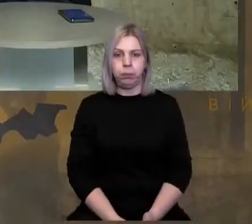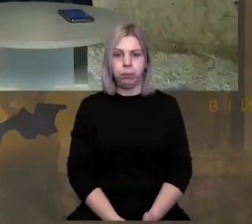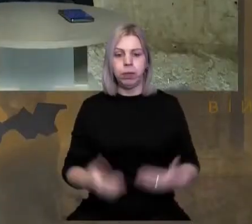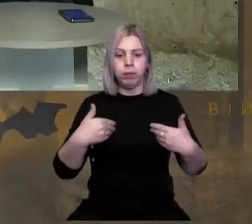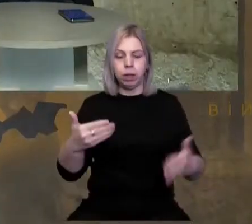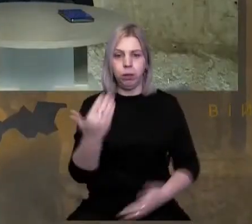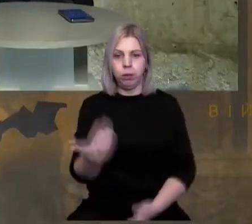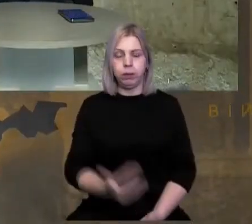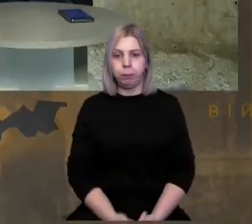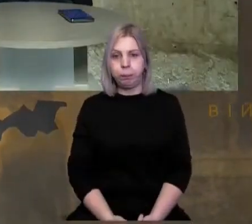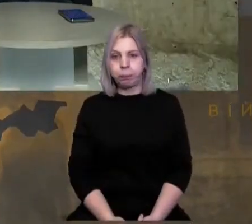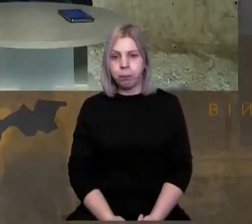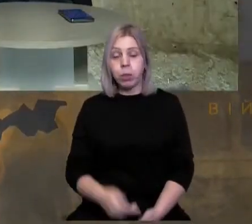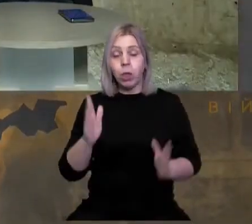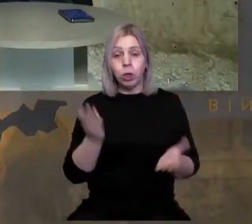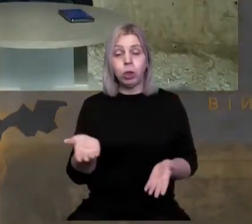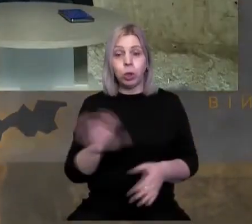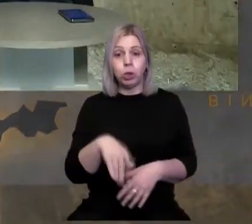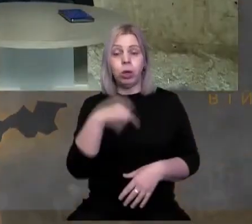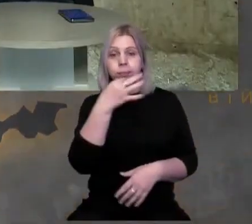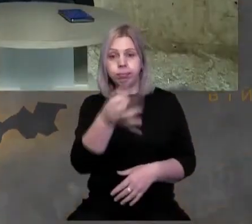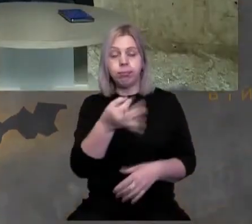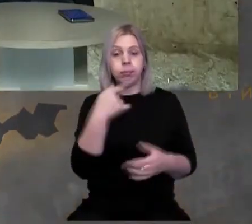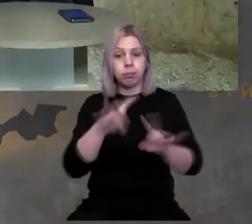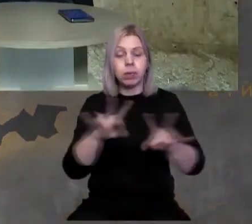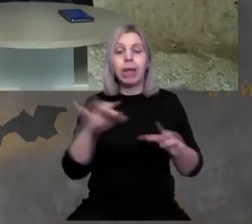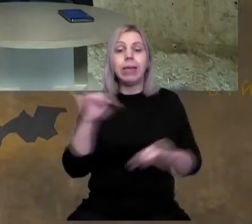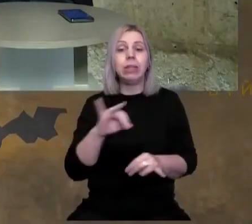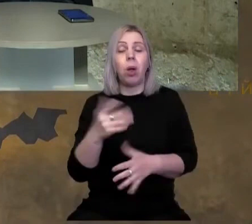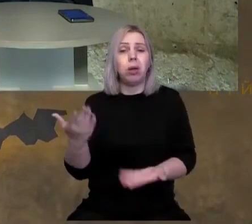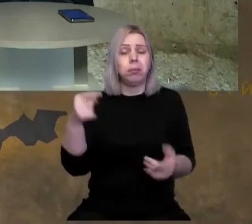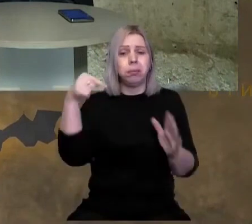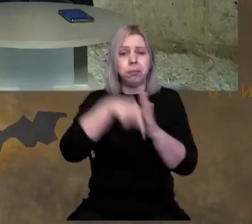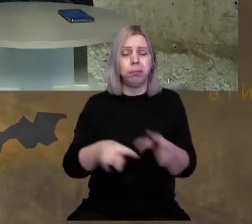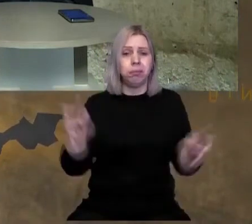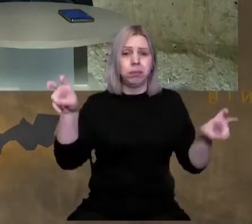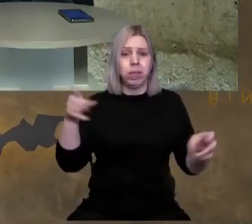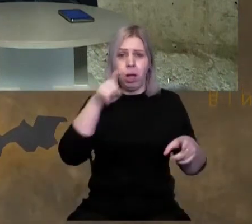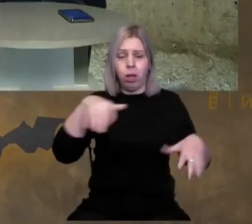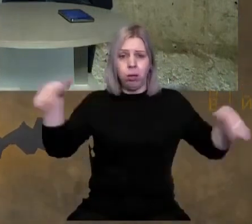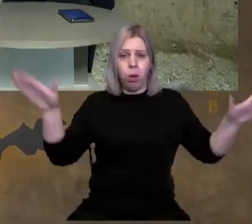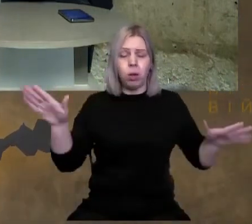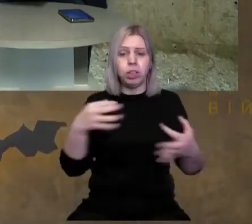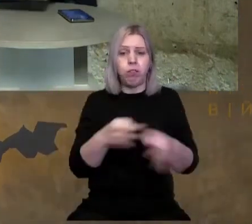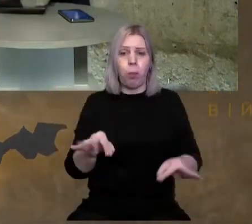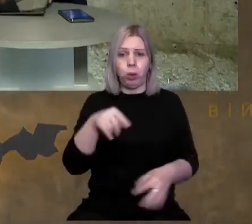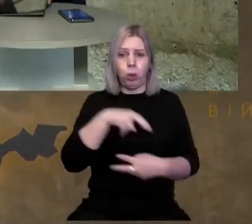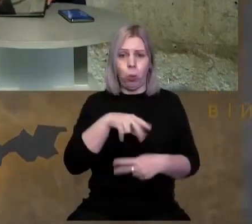Вітаю вас. Тож розкажіть, будь ласка, яка історія Турула як символа свободи угорців?